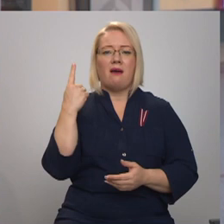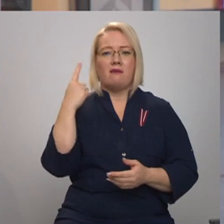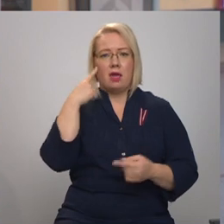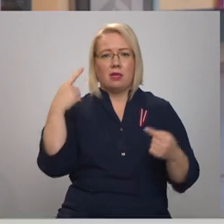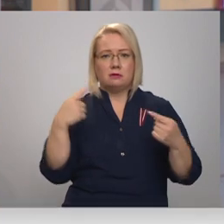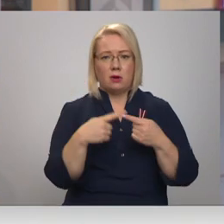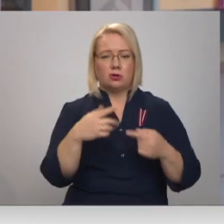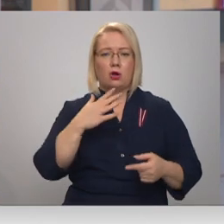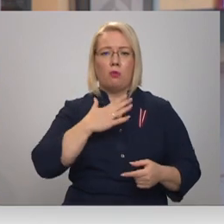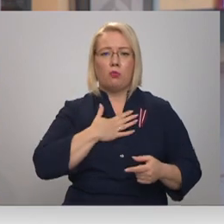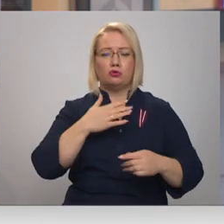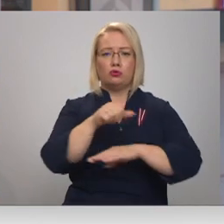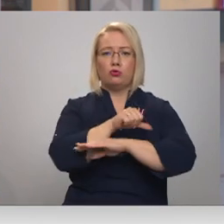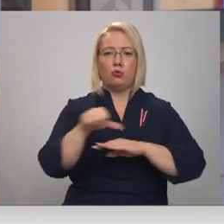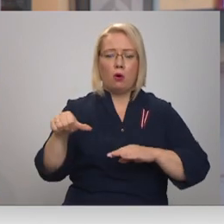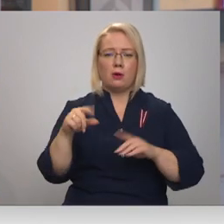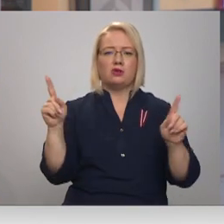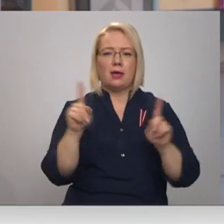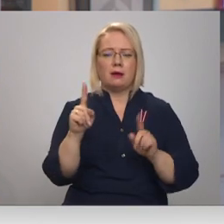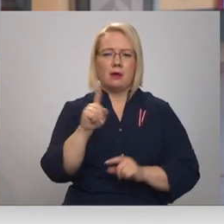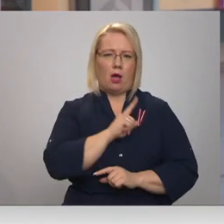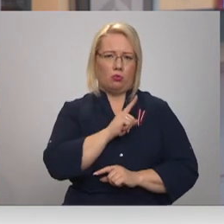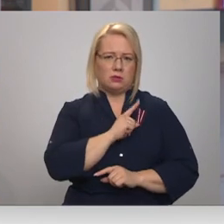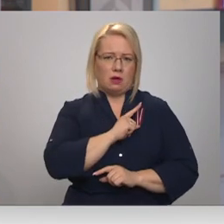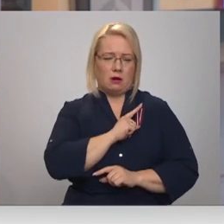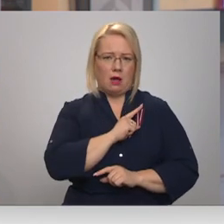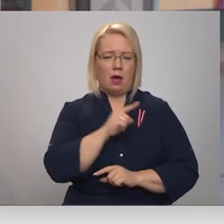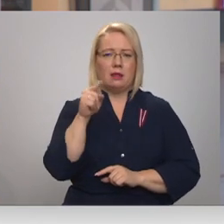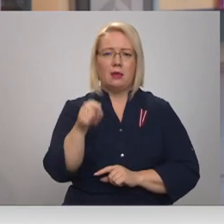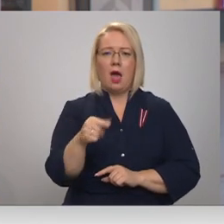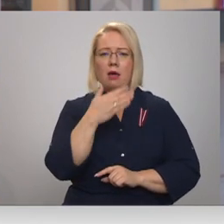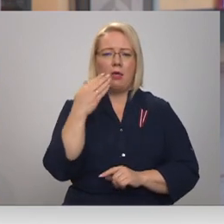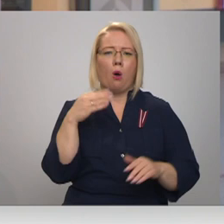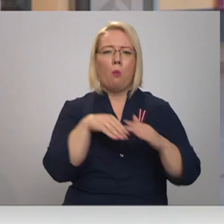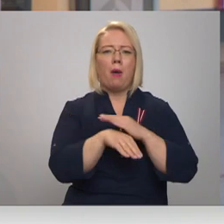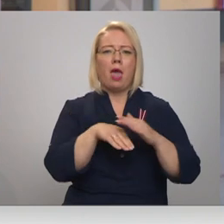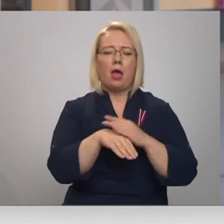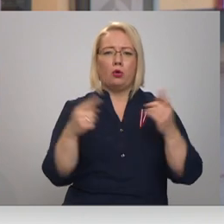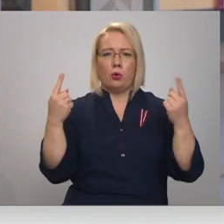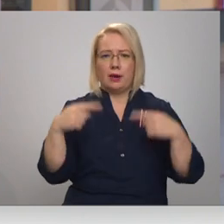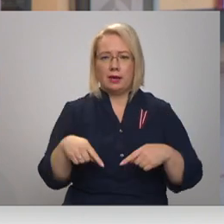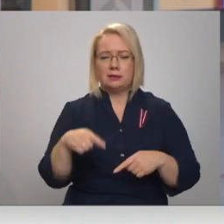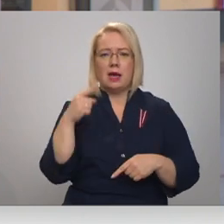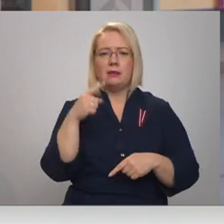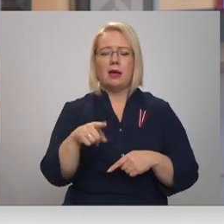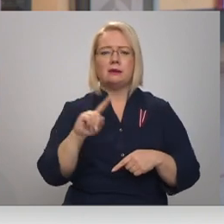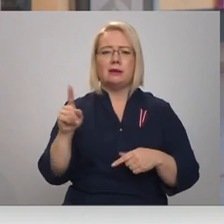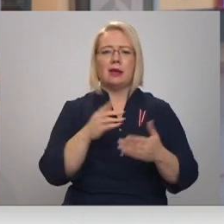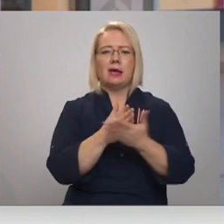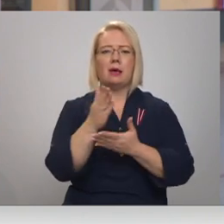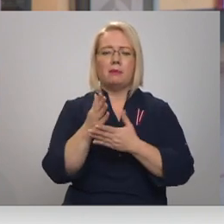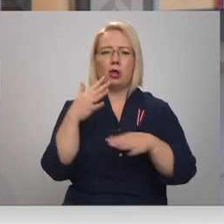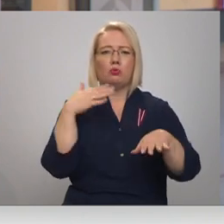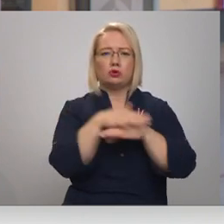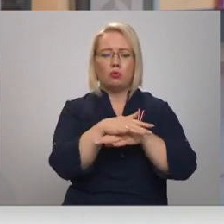mūsu robežas ir jānosargā. Šī nav bēgļa krīze, tas ir hibrīda uzbrukums pret